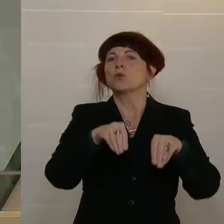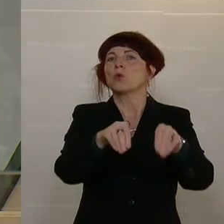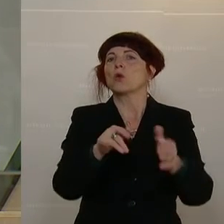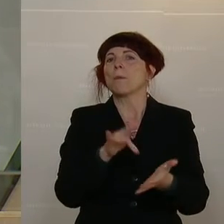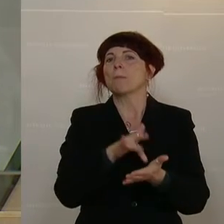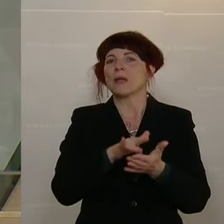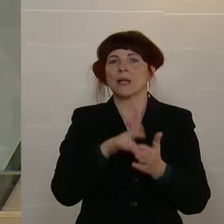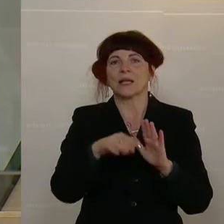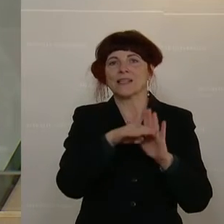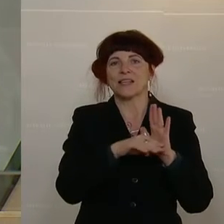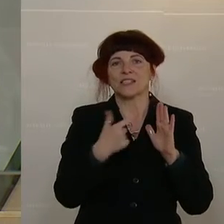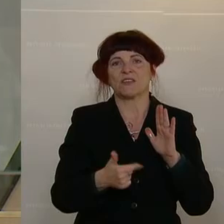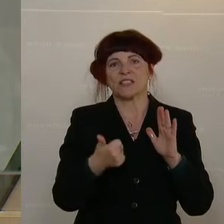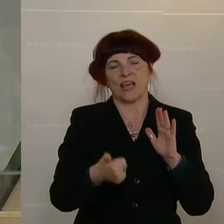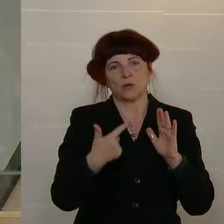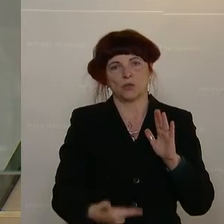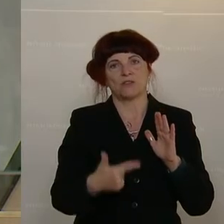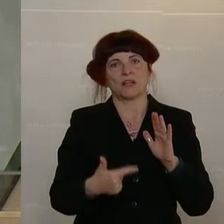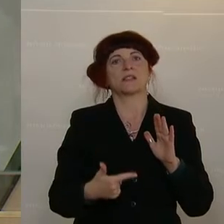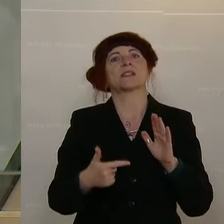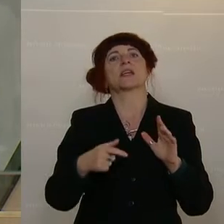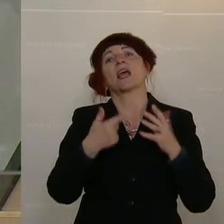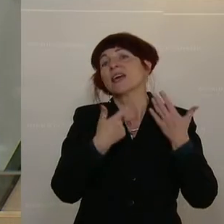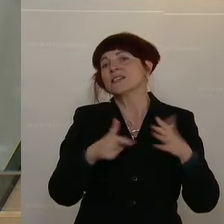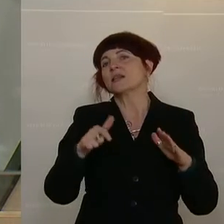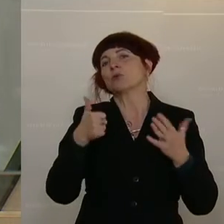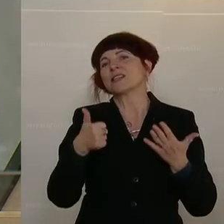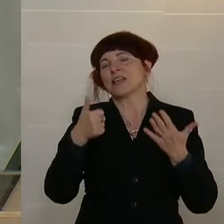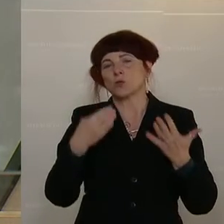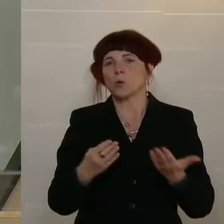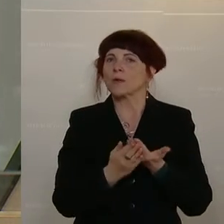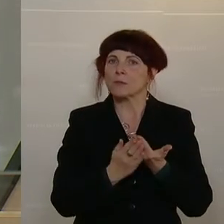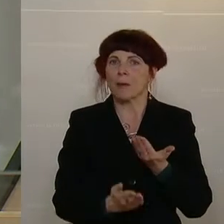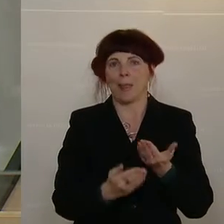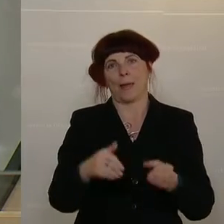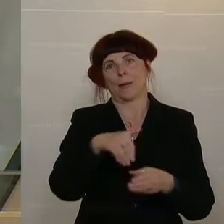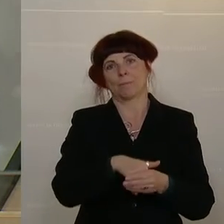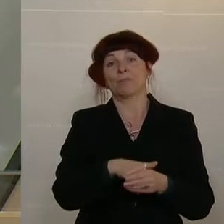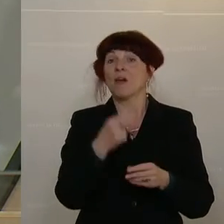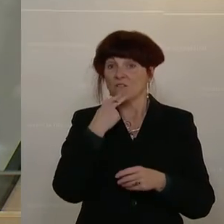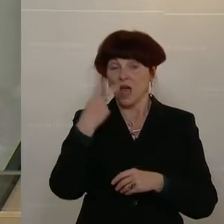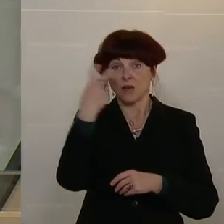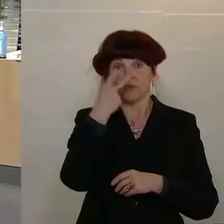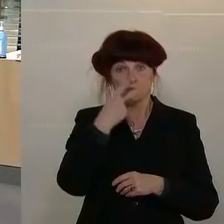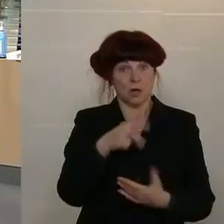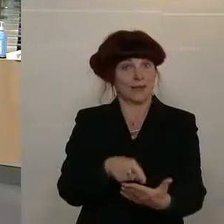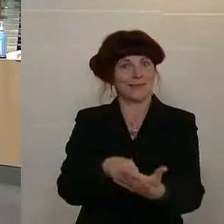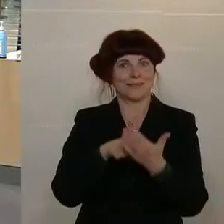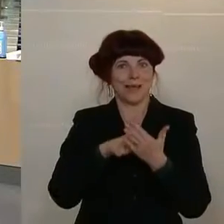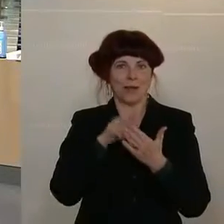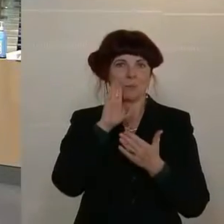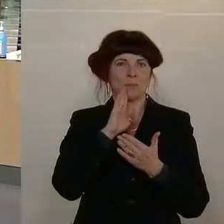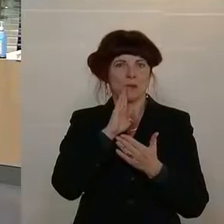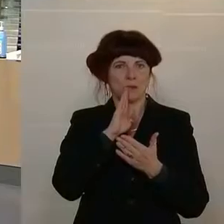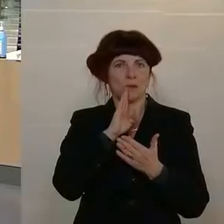2021 samt Titel und Eingang in 796 der Beilagen. Wer spricht sich dafür aus, den bitte ich um